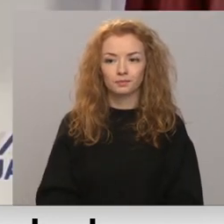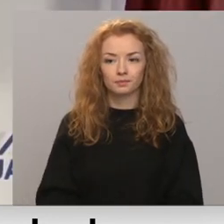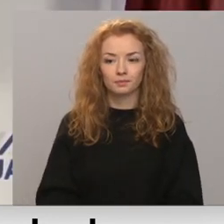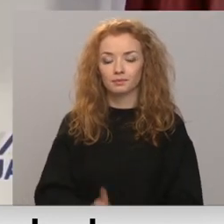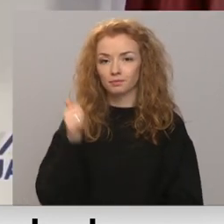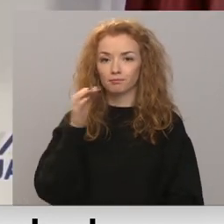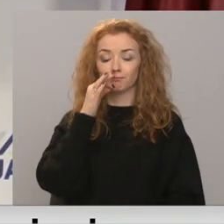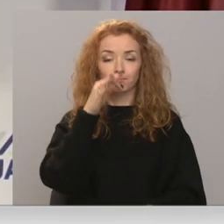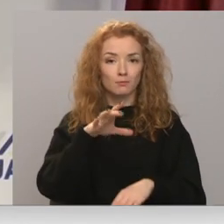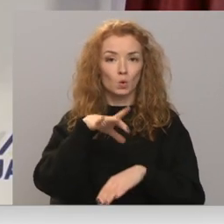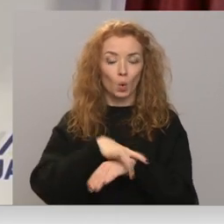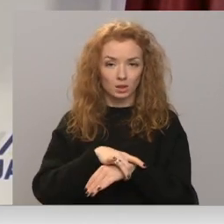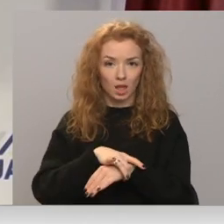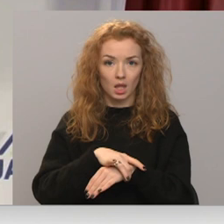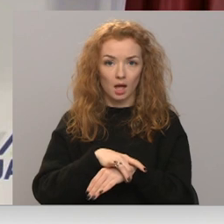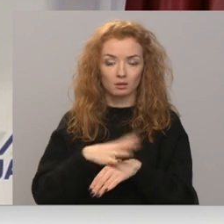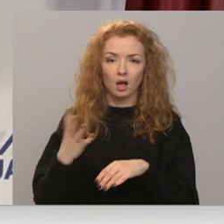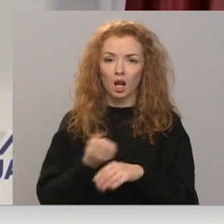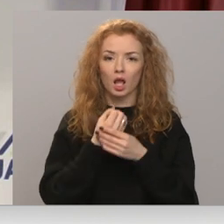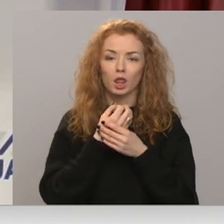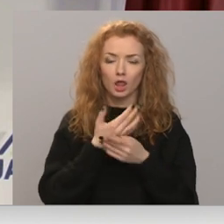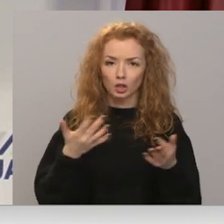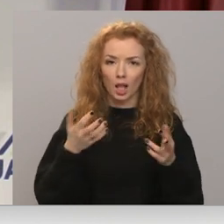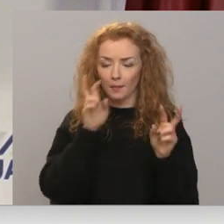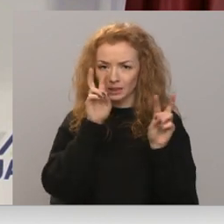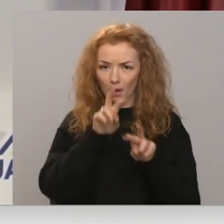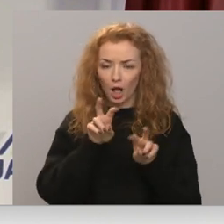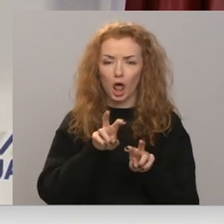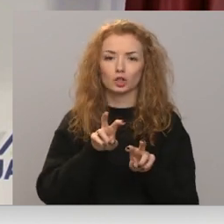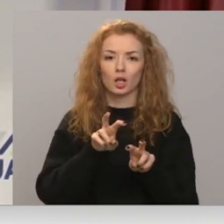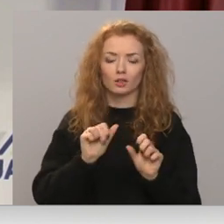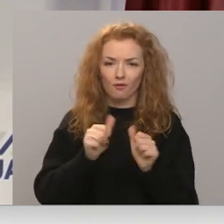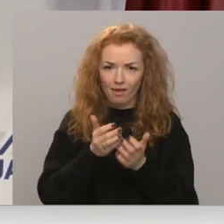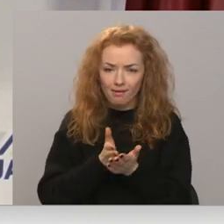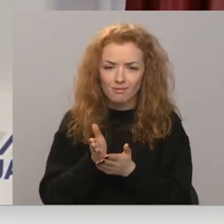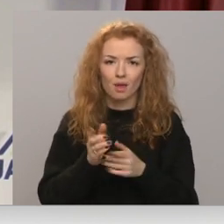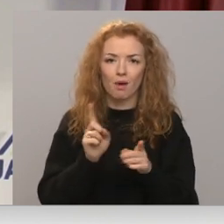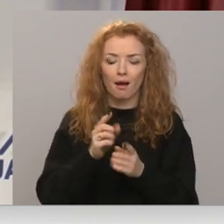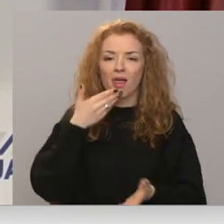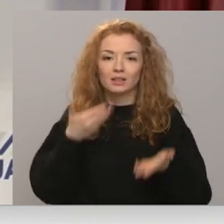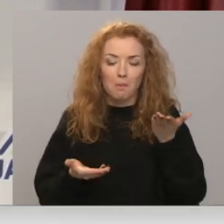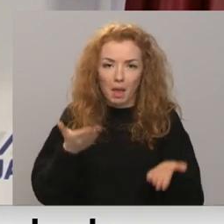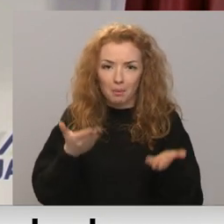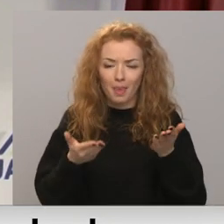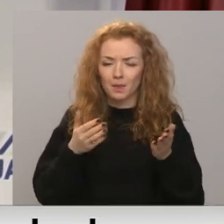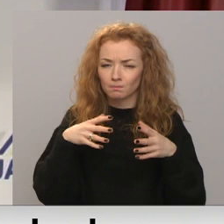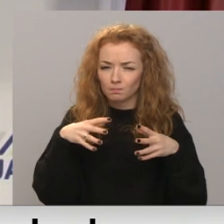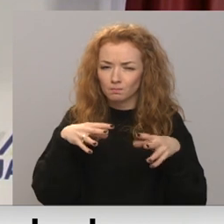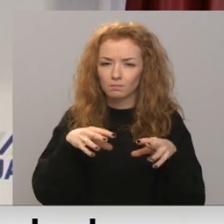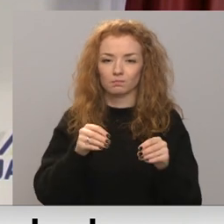Konstatēts ir ar dažādām izmeklēšanas darbībām, tai skaitā ar izmeklēšanas eksperimentiem, ka